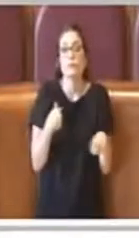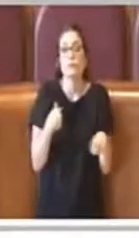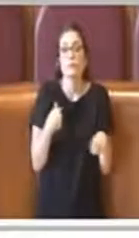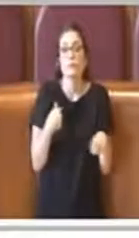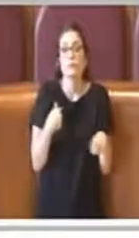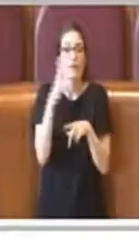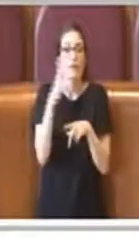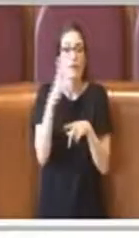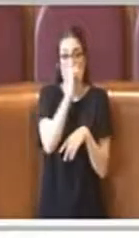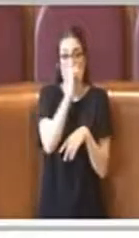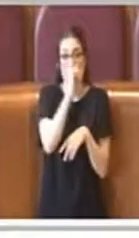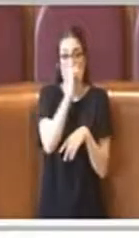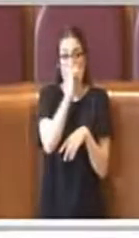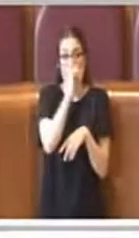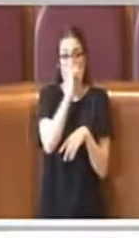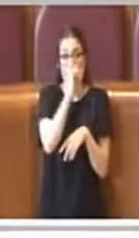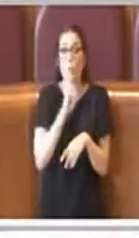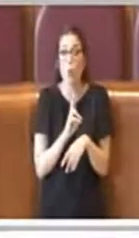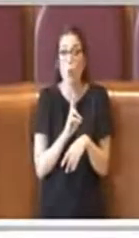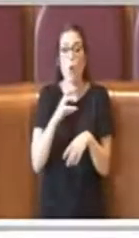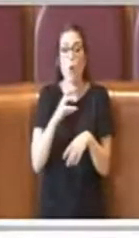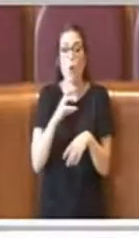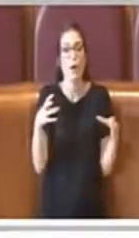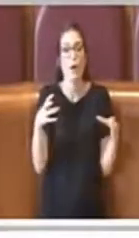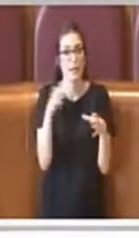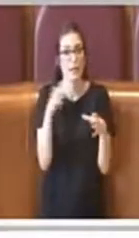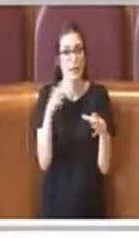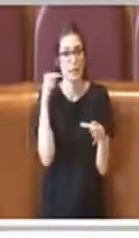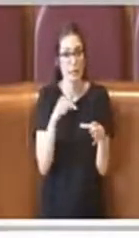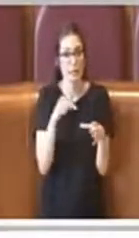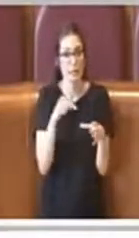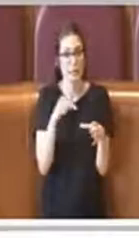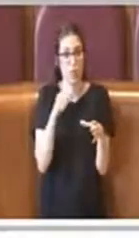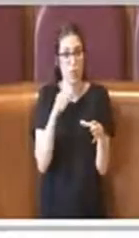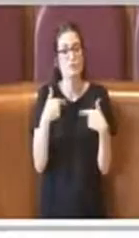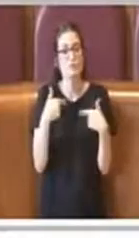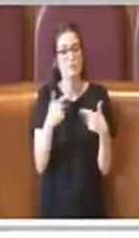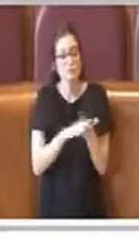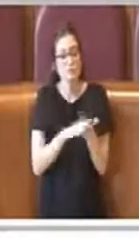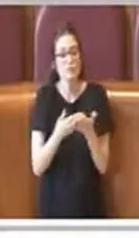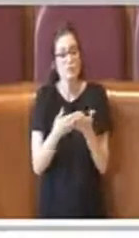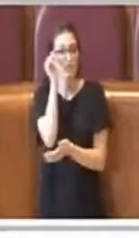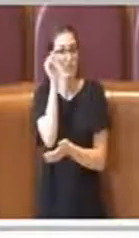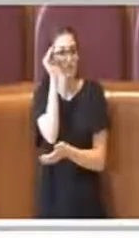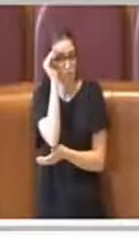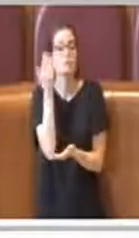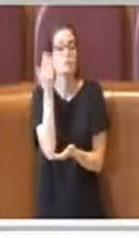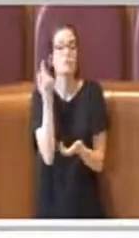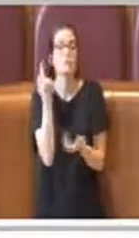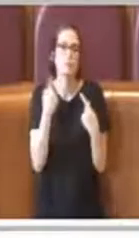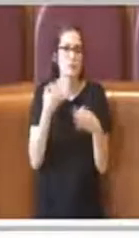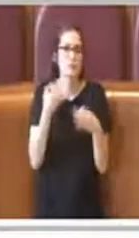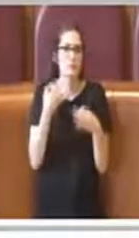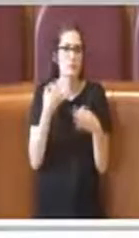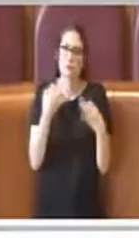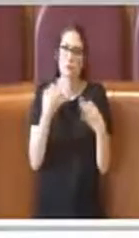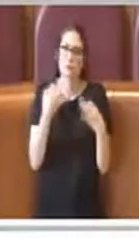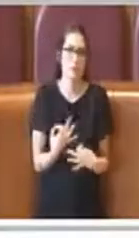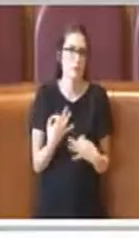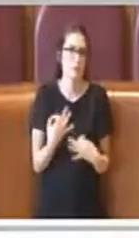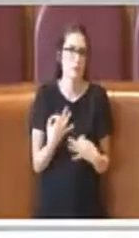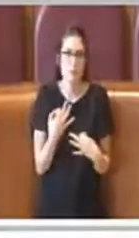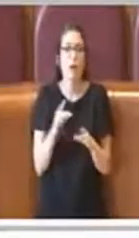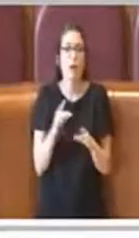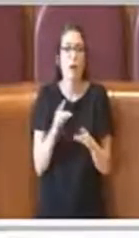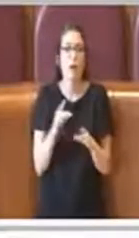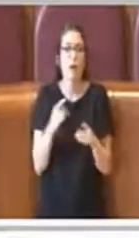l'importante è capire qual è il ruolo di questo organismo, come dice lui, valorizzarle, ascoltarle e vi